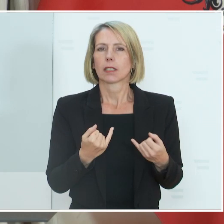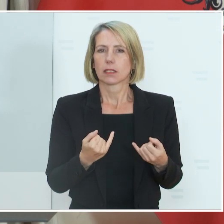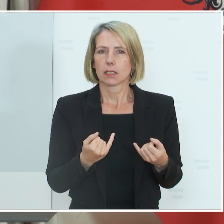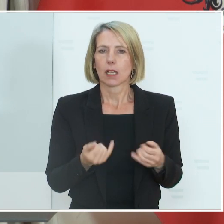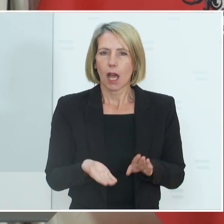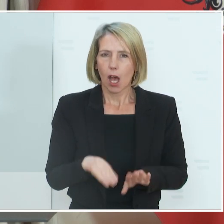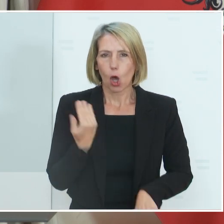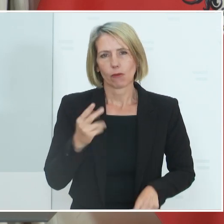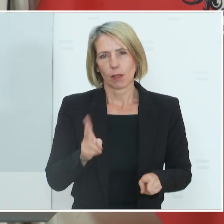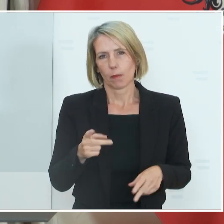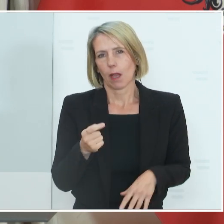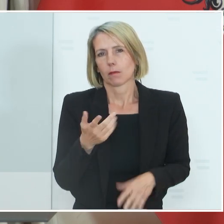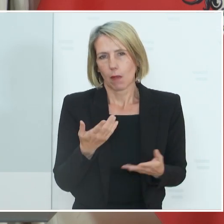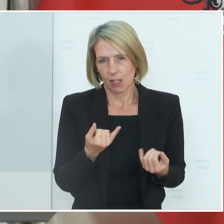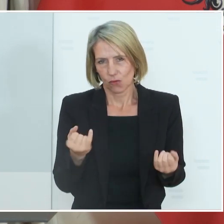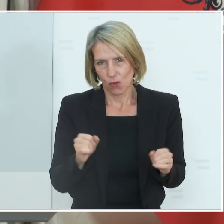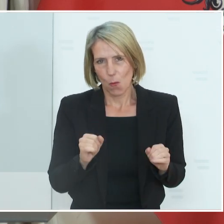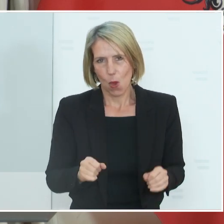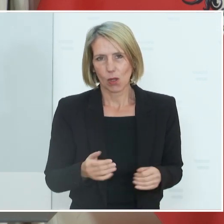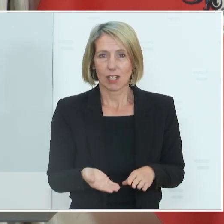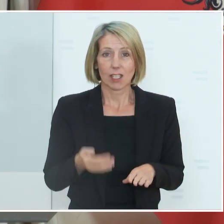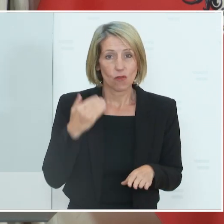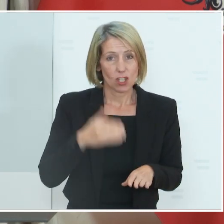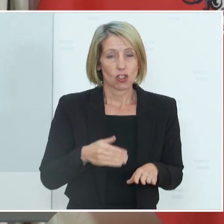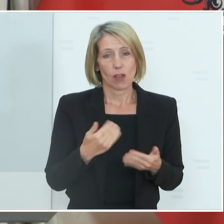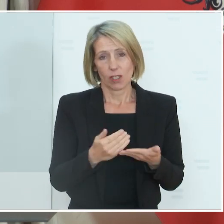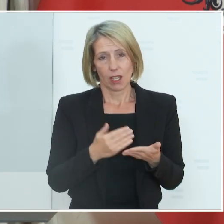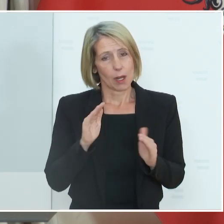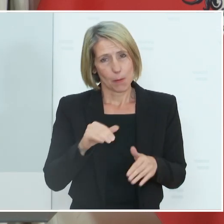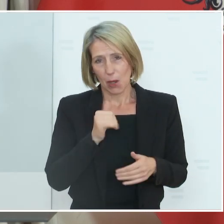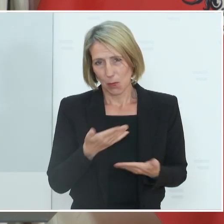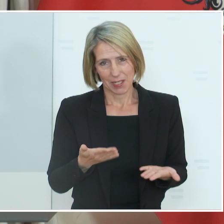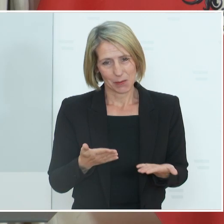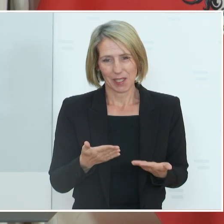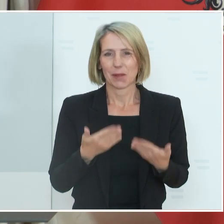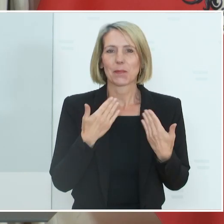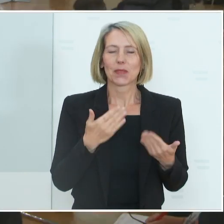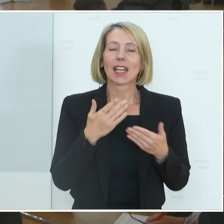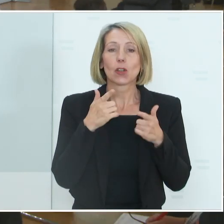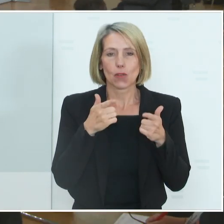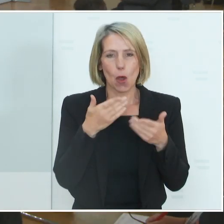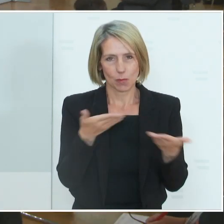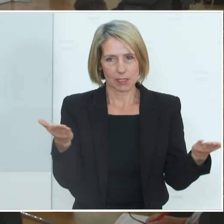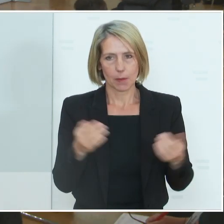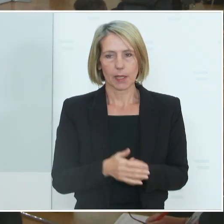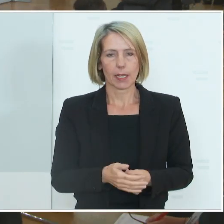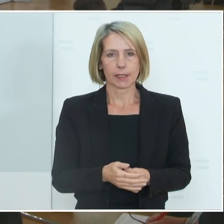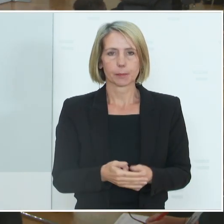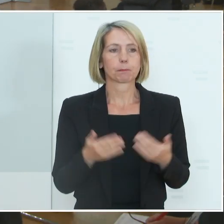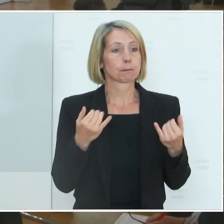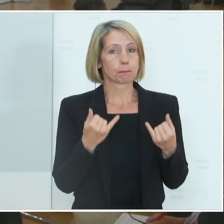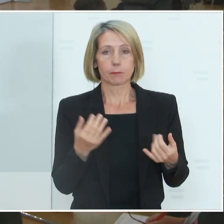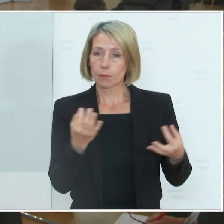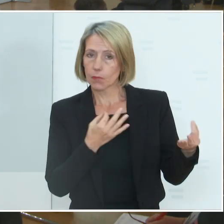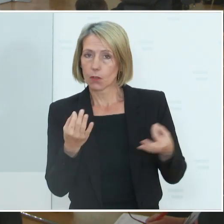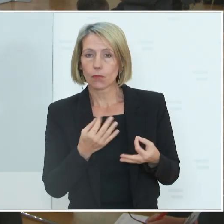aufheben zu können und keine weiteren Regelungen mehr zu brauchen. Vielen Dank für die Aufmerksamkeit. Herzlichen Dank. Welche Fragen gibt